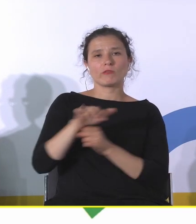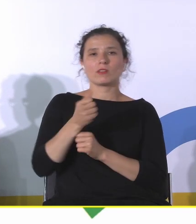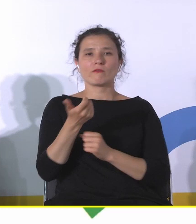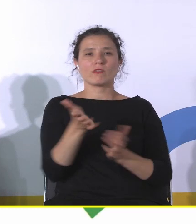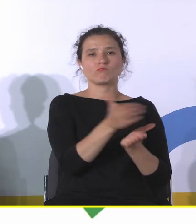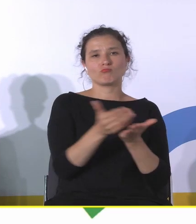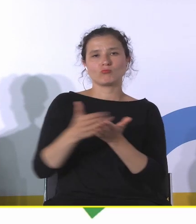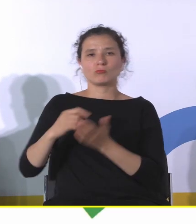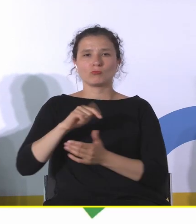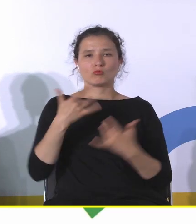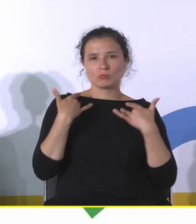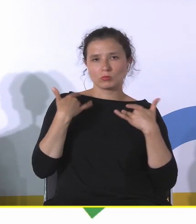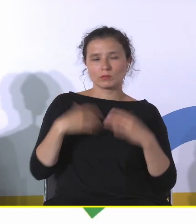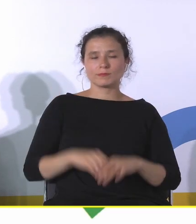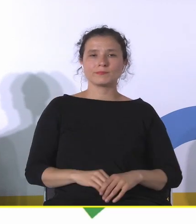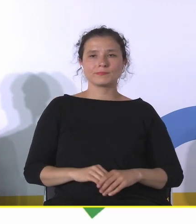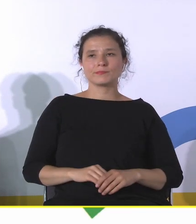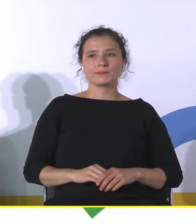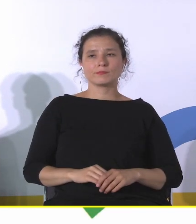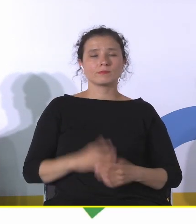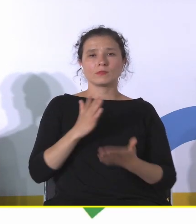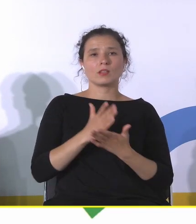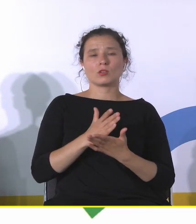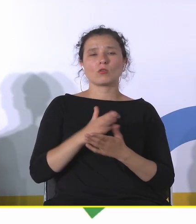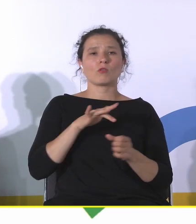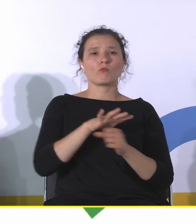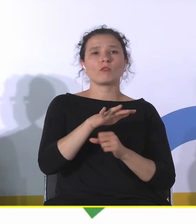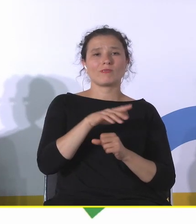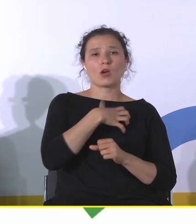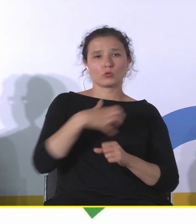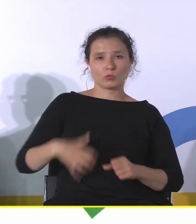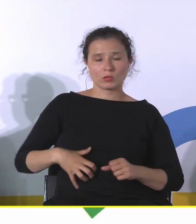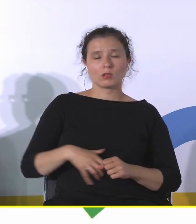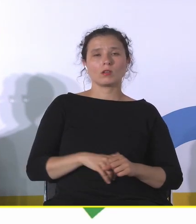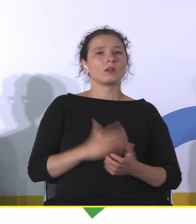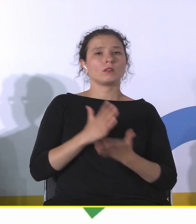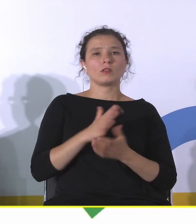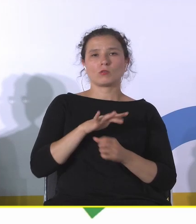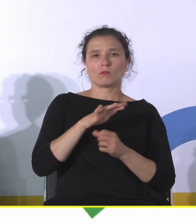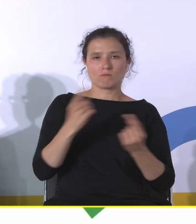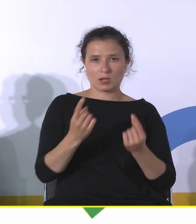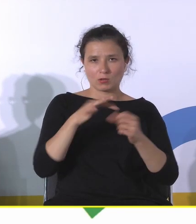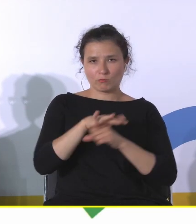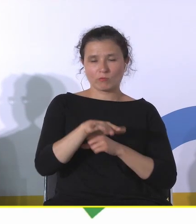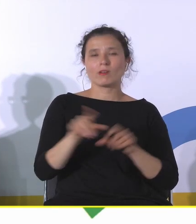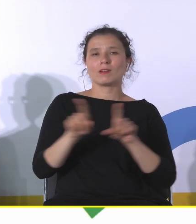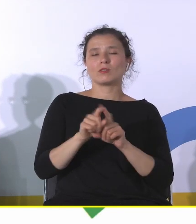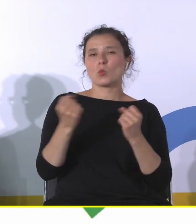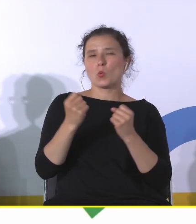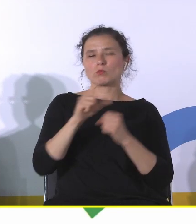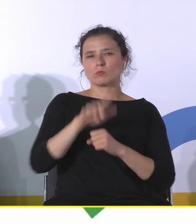funkcjonowania. Nie tylko gospodarcze, na pewno nie tylko marketingowe, ale właśnie bardzo mocno społeczne.